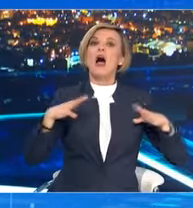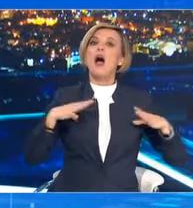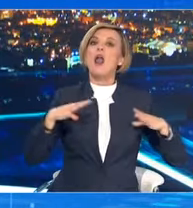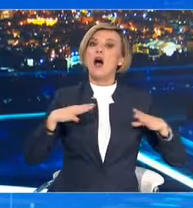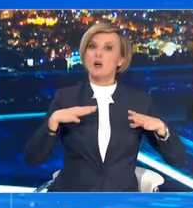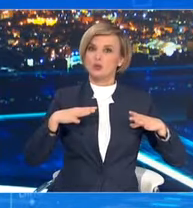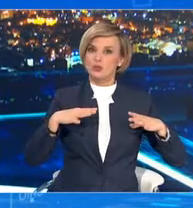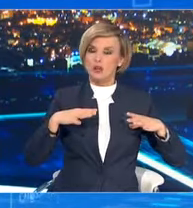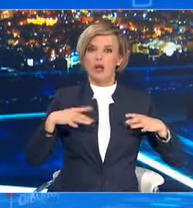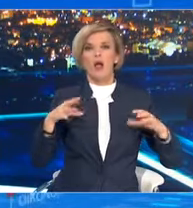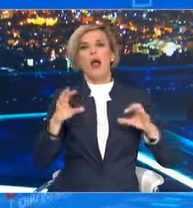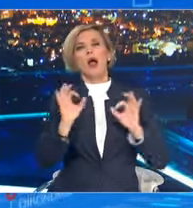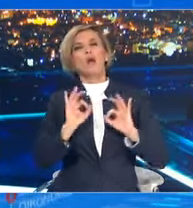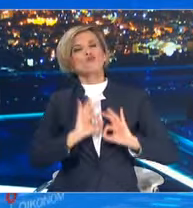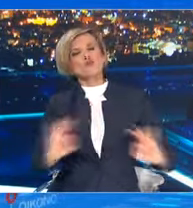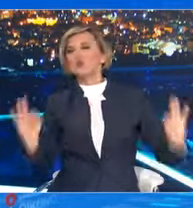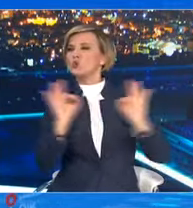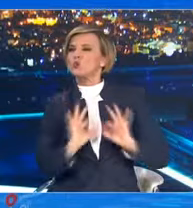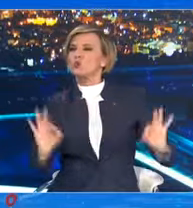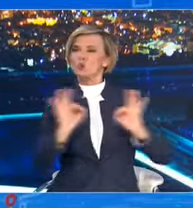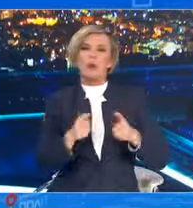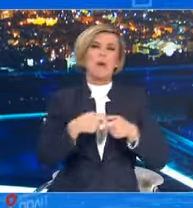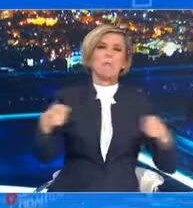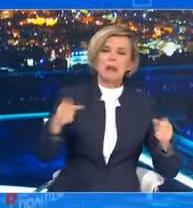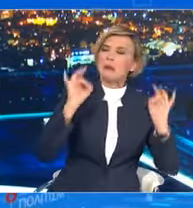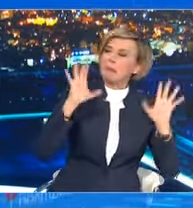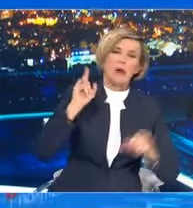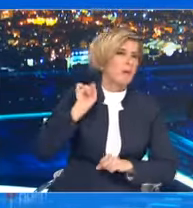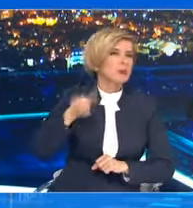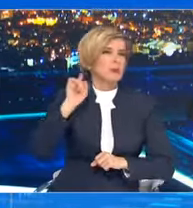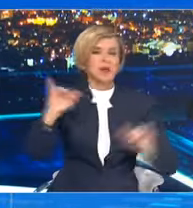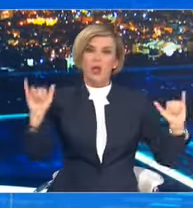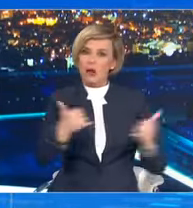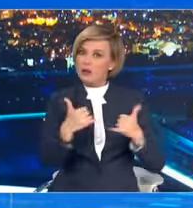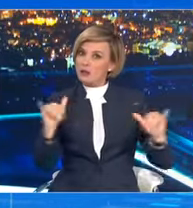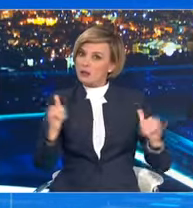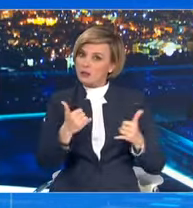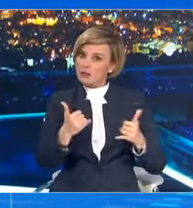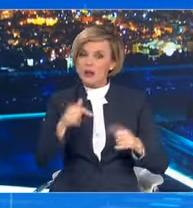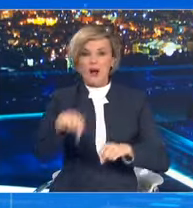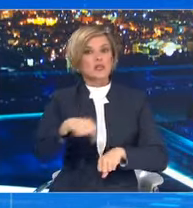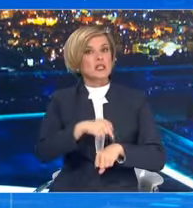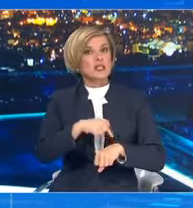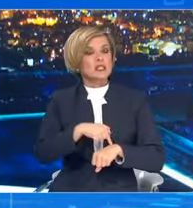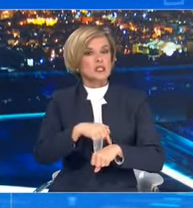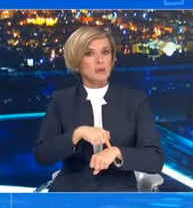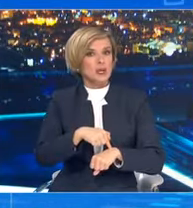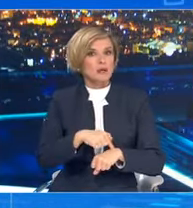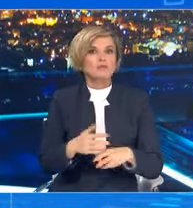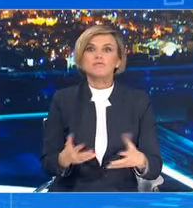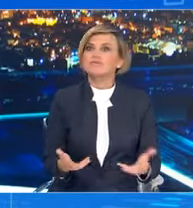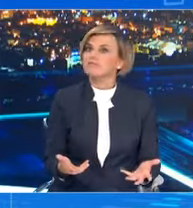εφαρμογή μέτρων και χωρίς να ακολουθήσουμε τις συμβουλές των επιδημιολόγων μας ακόμα και σε αυτή τη δυνατότητα της αναστροφής